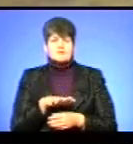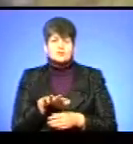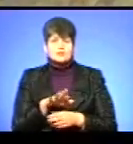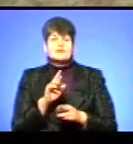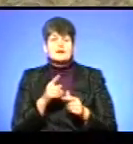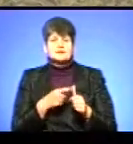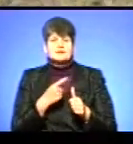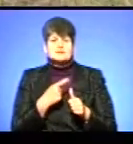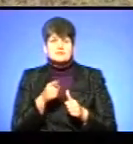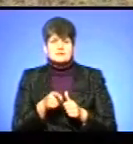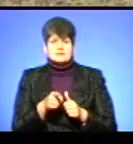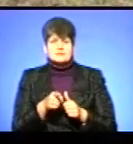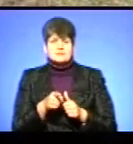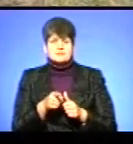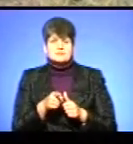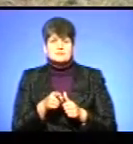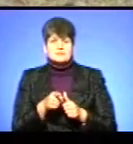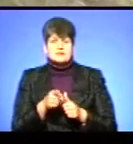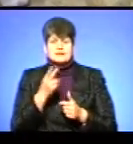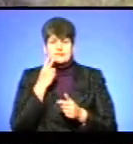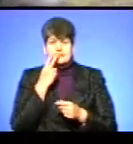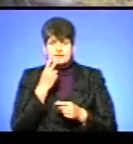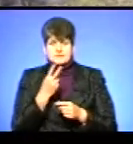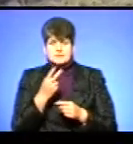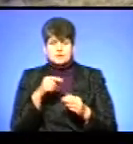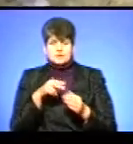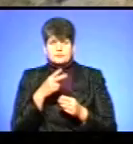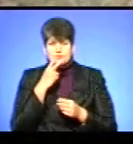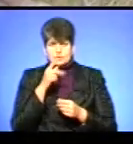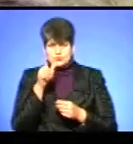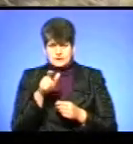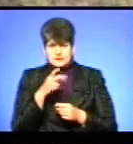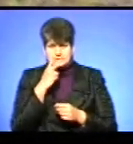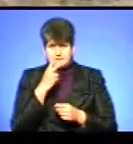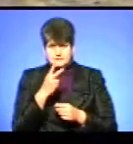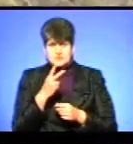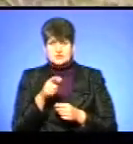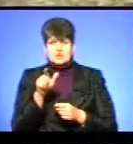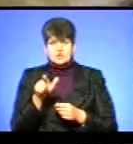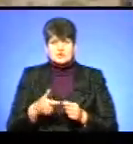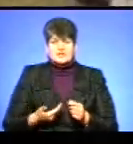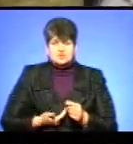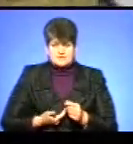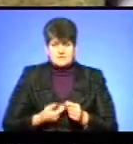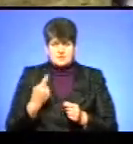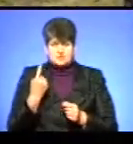як ти називаєшся. Димце, підходимо до людини, димце, в першу чашу, чи людина жива.